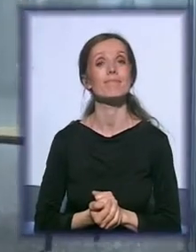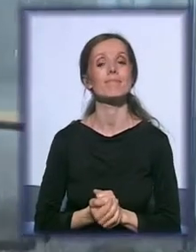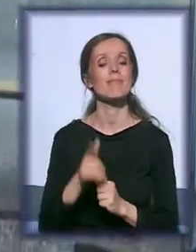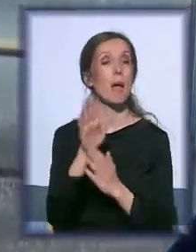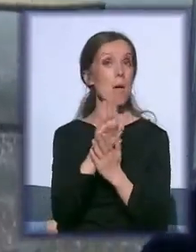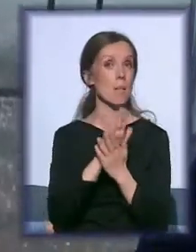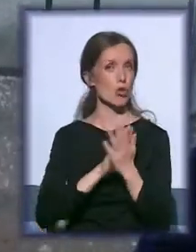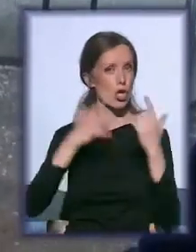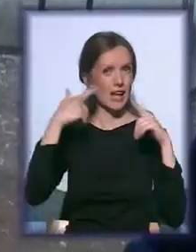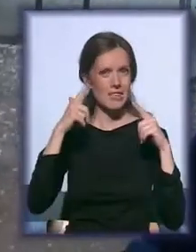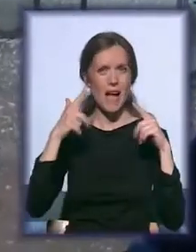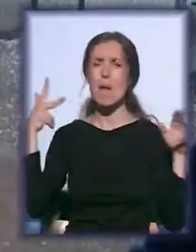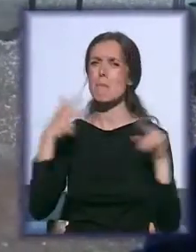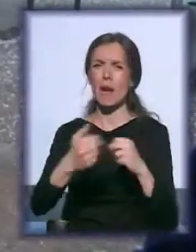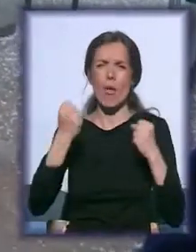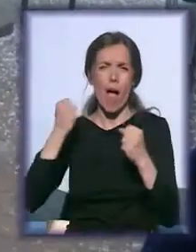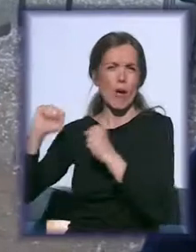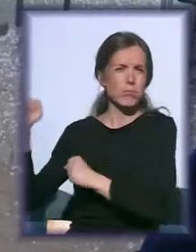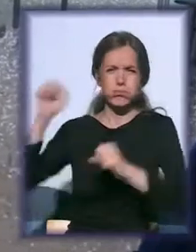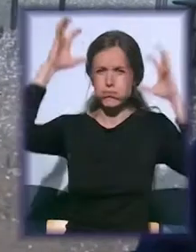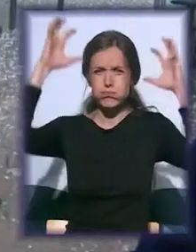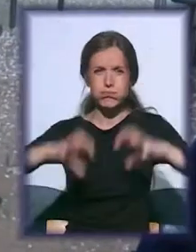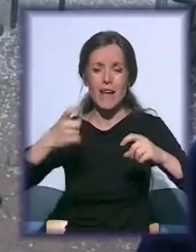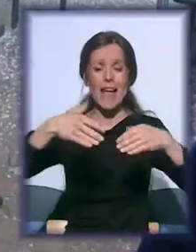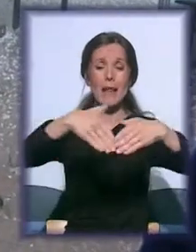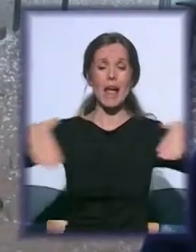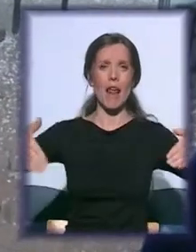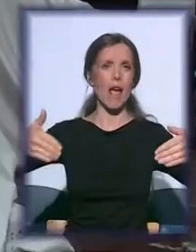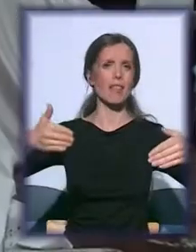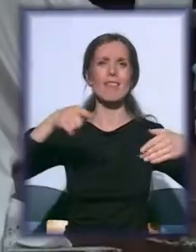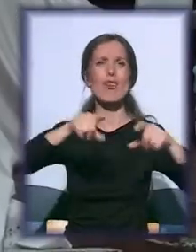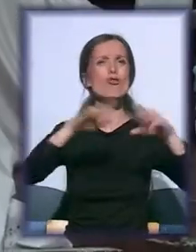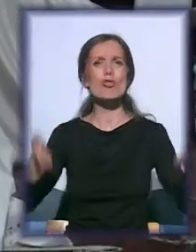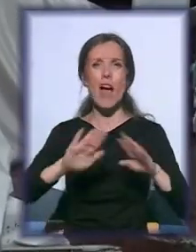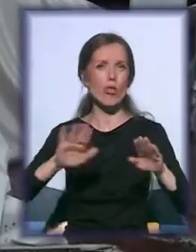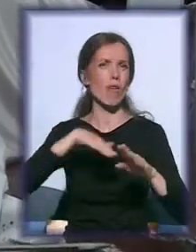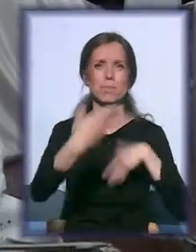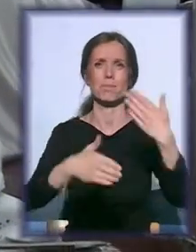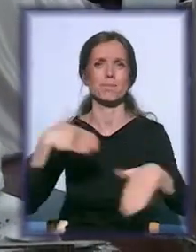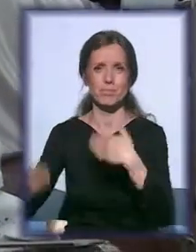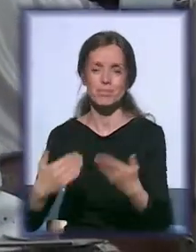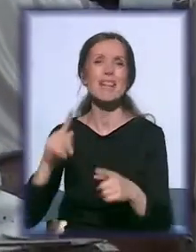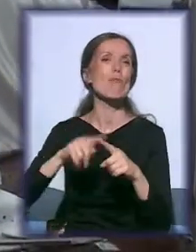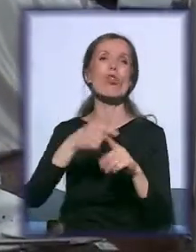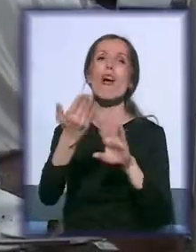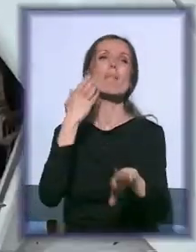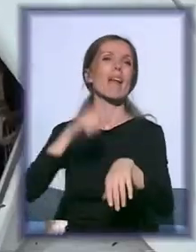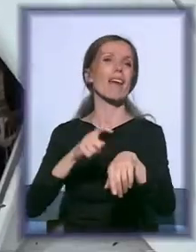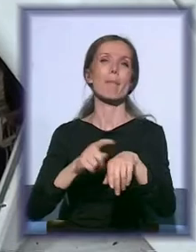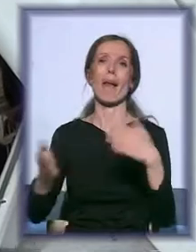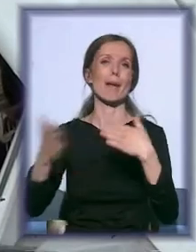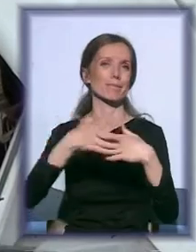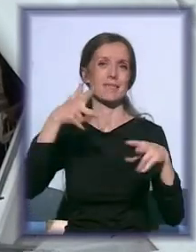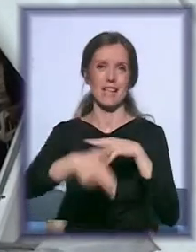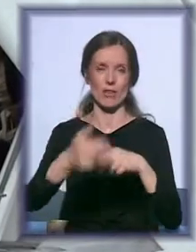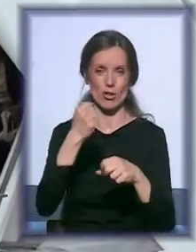Početak sajma prekinulo je jako nevreme i ceo jedan red štandova oborenje na zemlju, čime su učesnici pre vremena završili rad. Jedno od